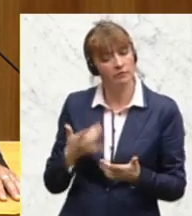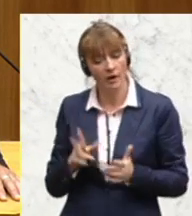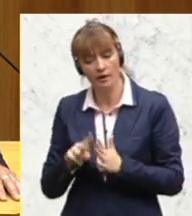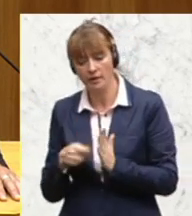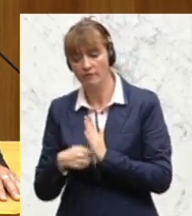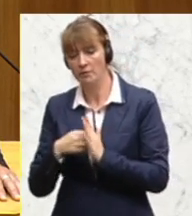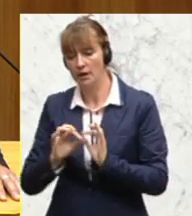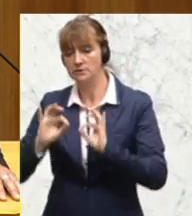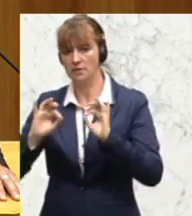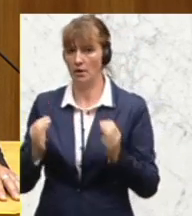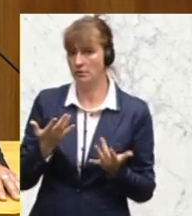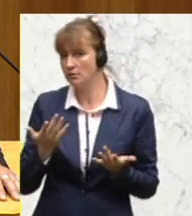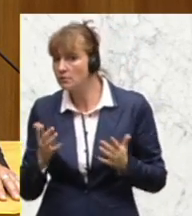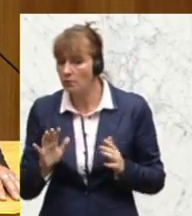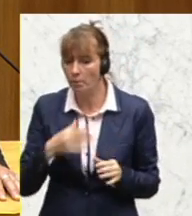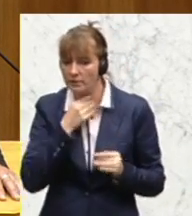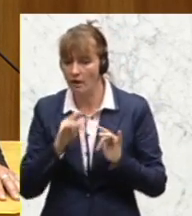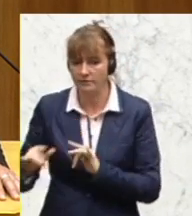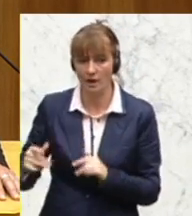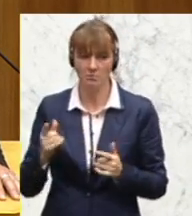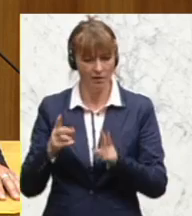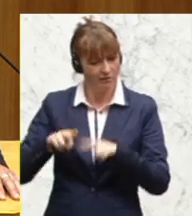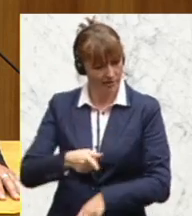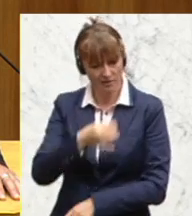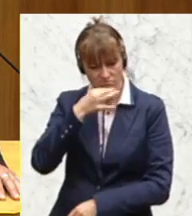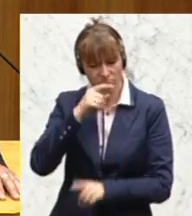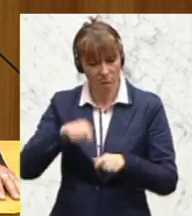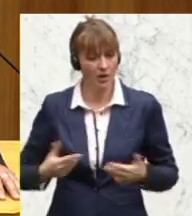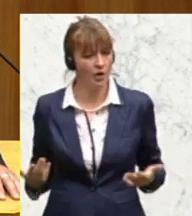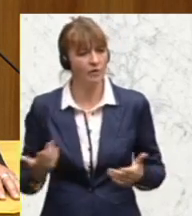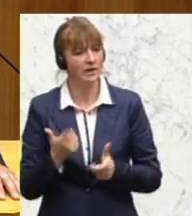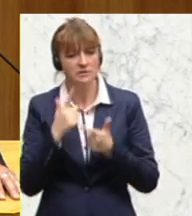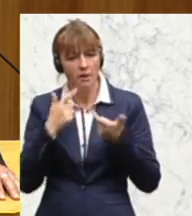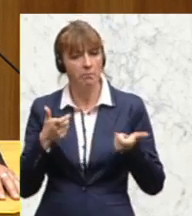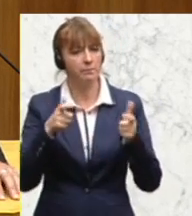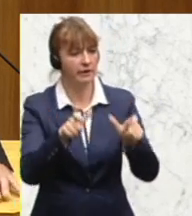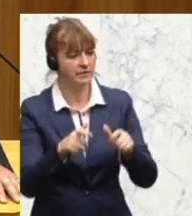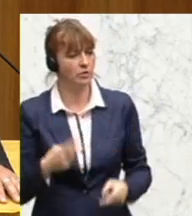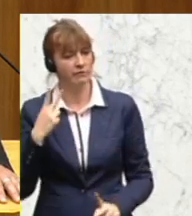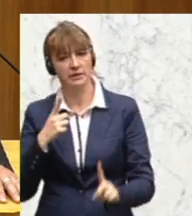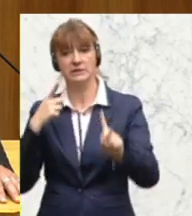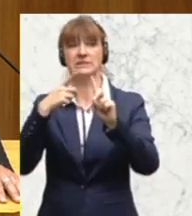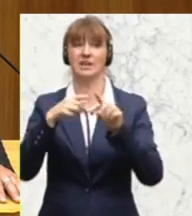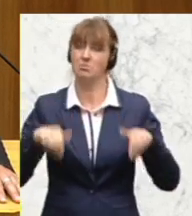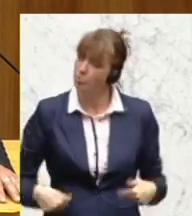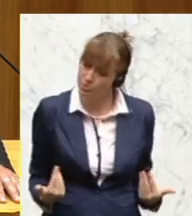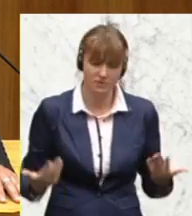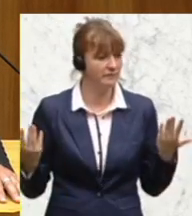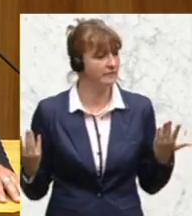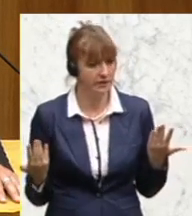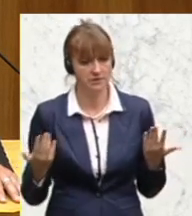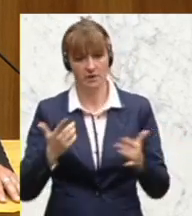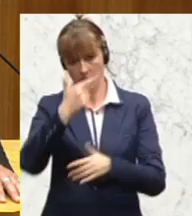Nachbesserungsbedarf gibt. Oder wie Sie auch völlig richtig ansprechen, bei der Prävention. Das wichtigste Ziel muss ja sein, dass